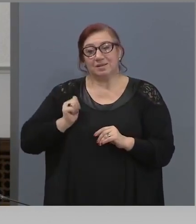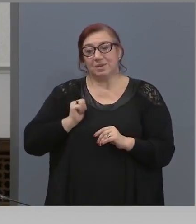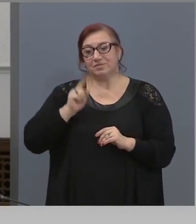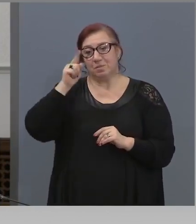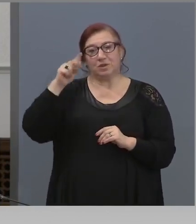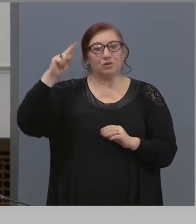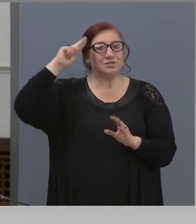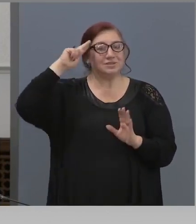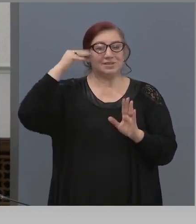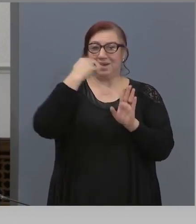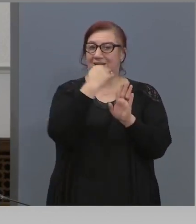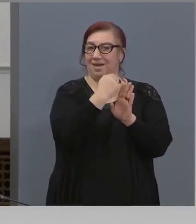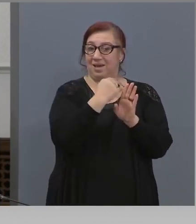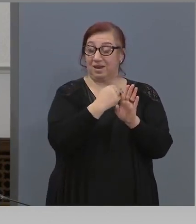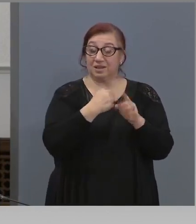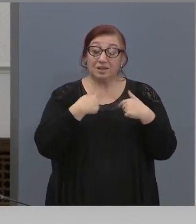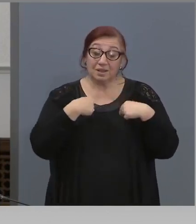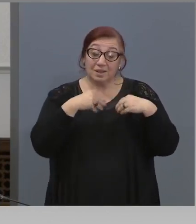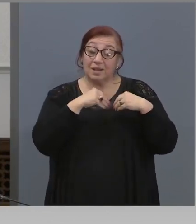който сме убедени.